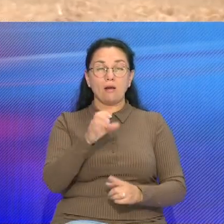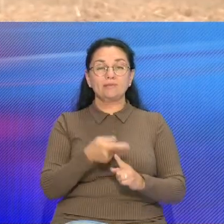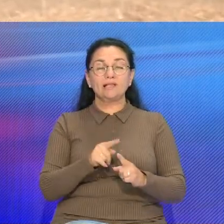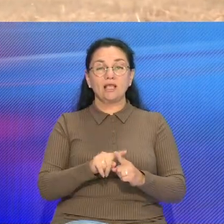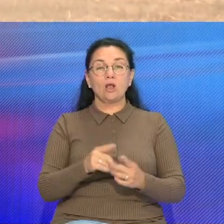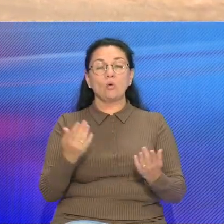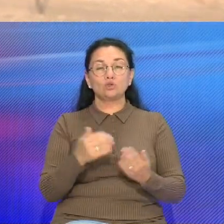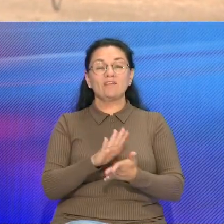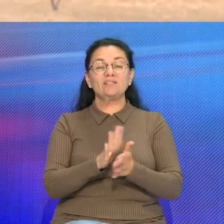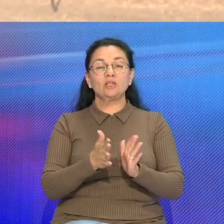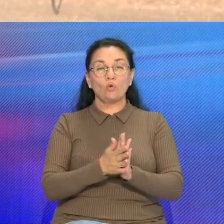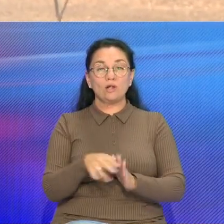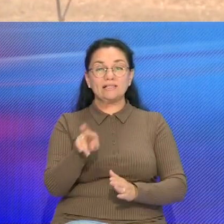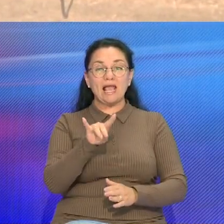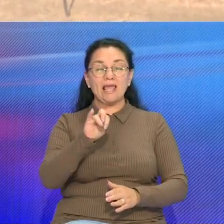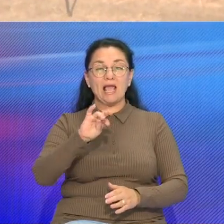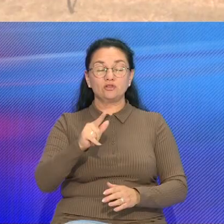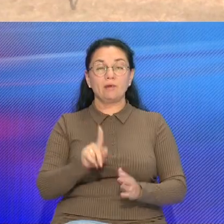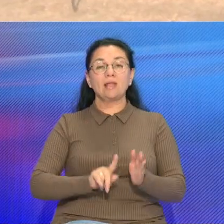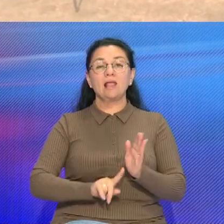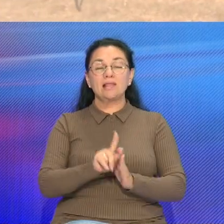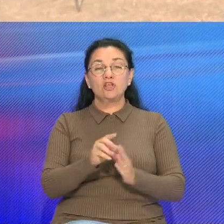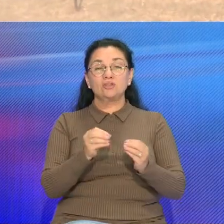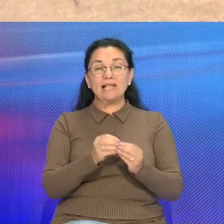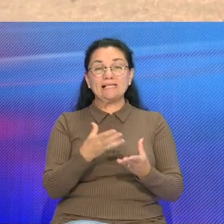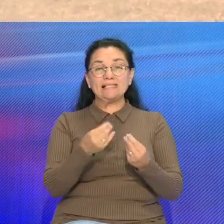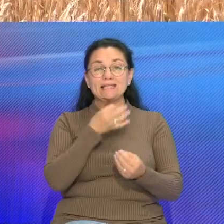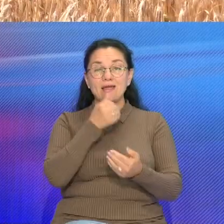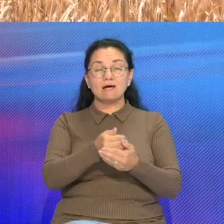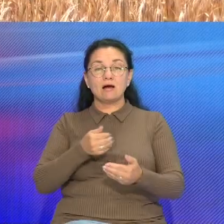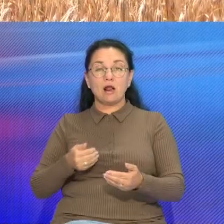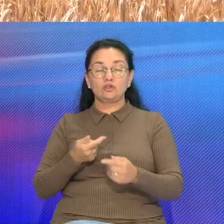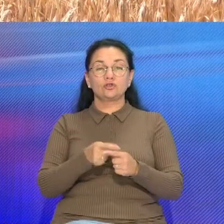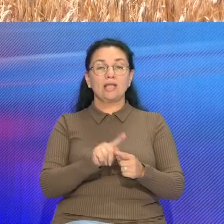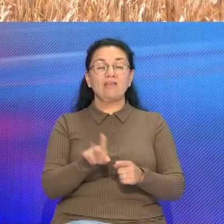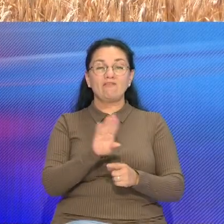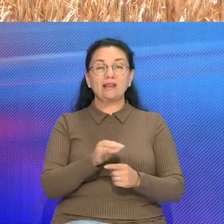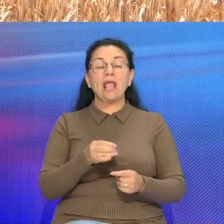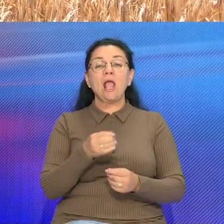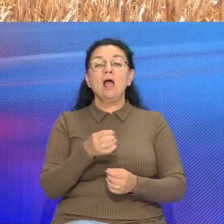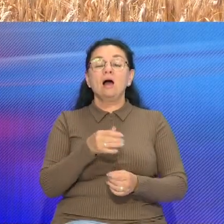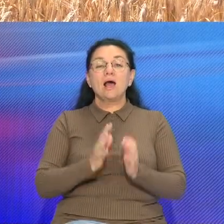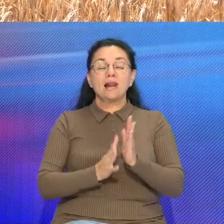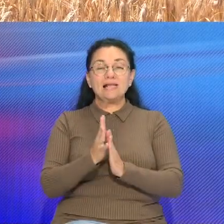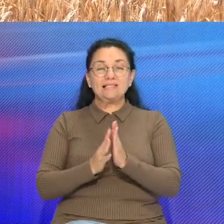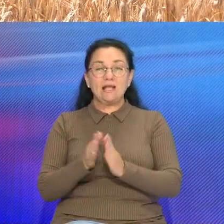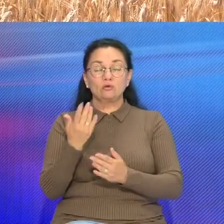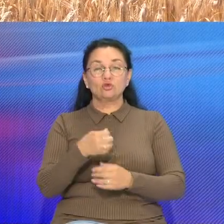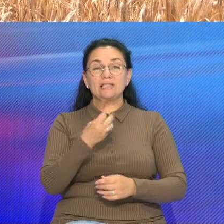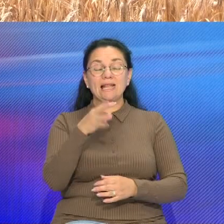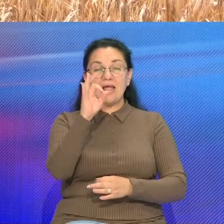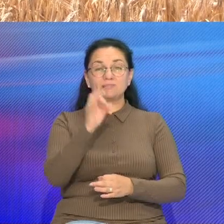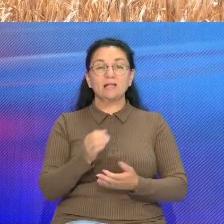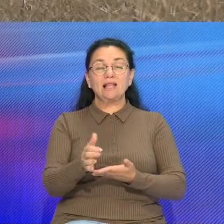який у ситуации с ячменем, пачалася на 10 дзен раней Гэтой культуры уроге июне сжата 13% от